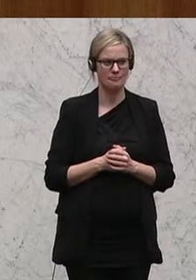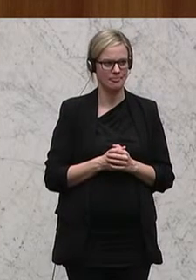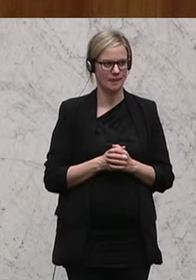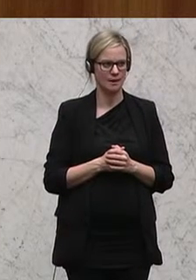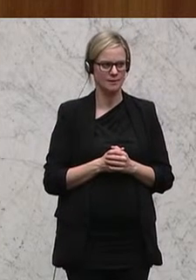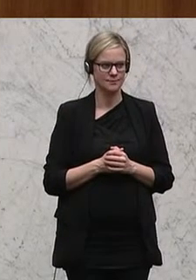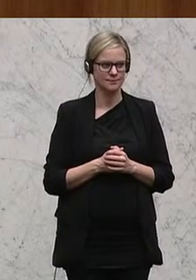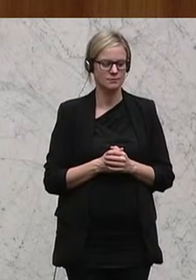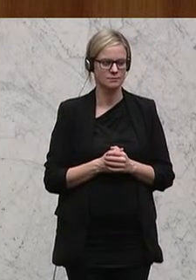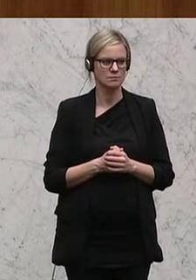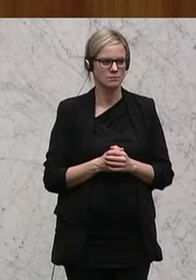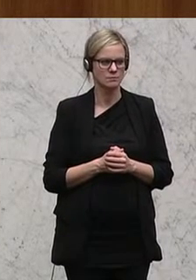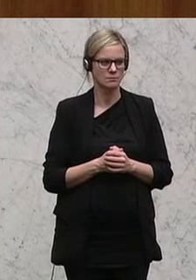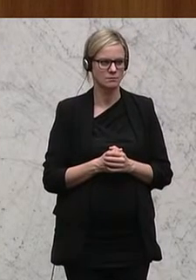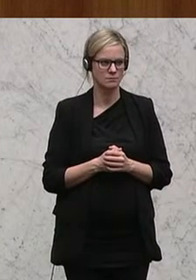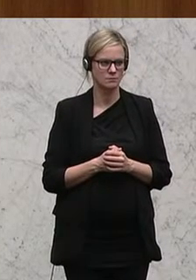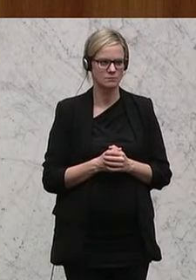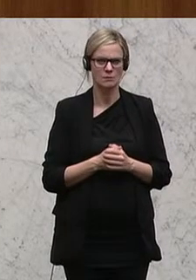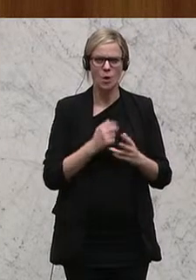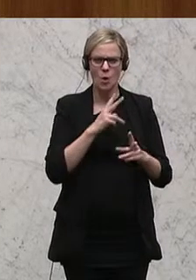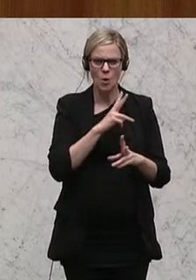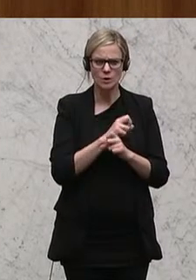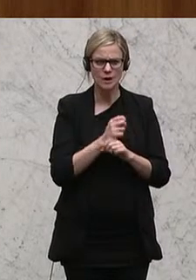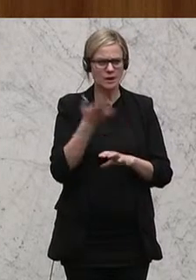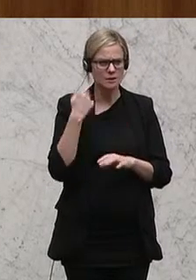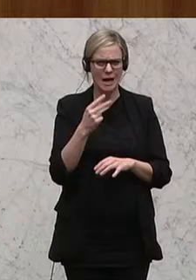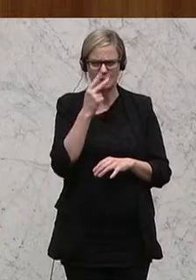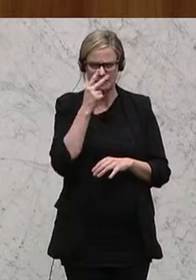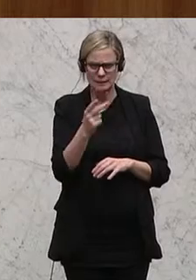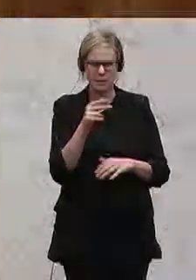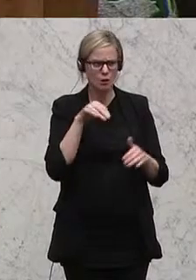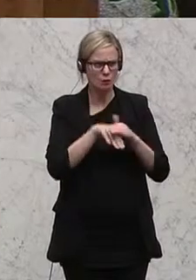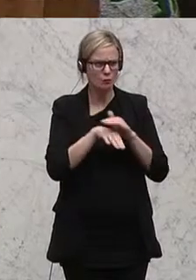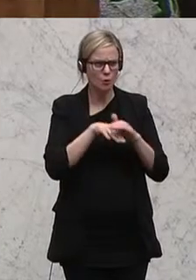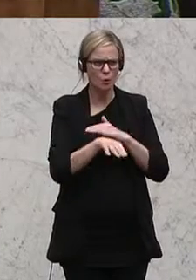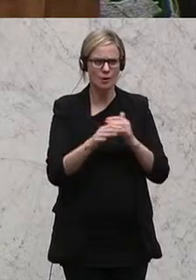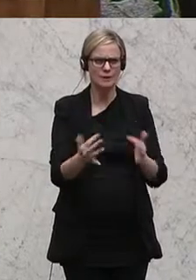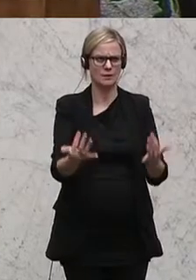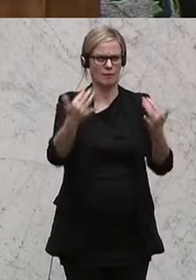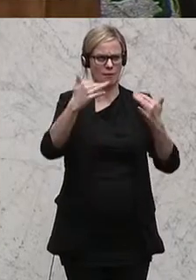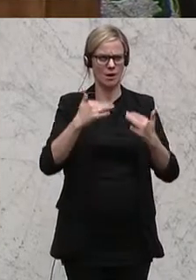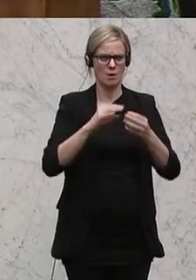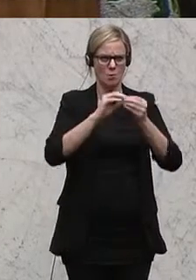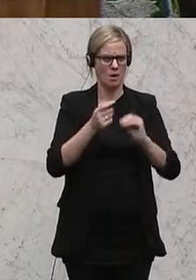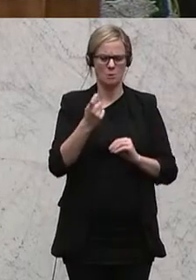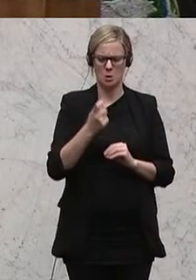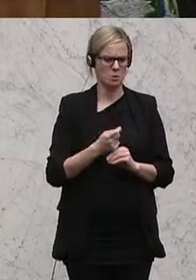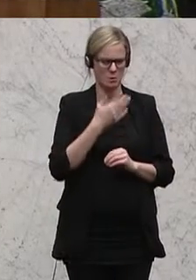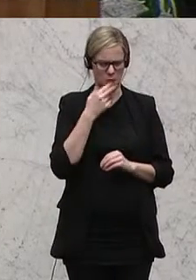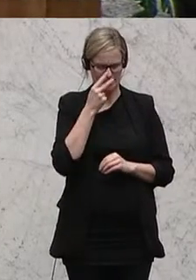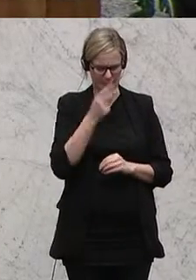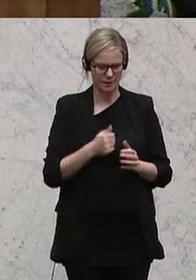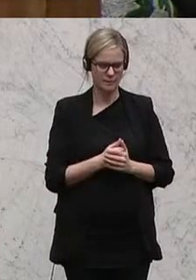Problematik der Flüchtlingswelle nicht in diesem Ausmaß abgezeichnet hat. Mittlerweile muss jedoch von einer